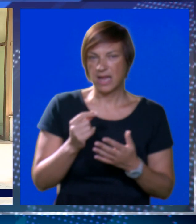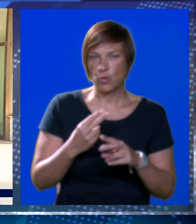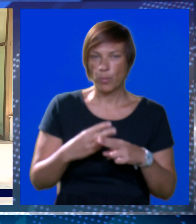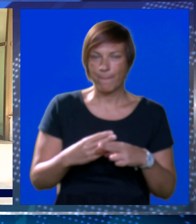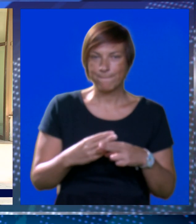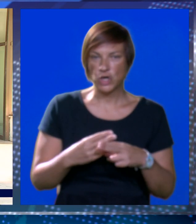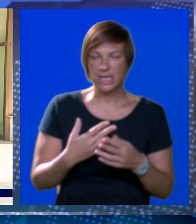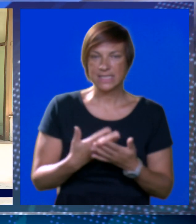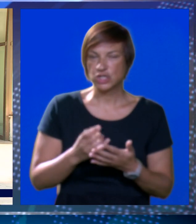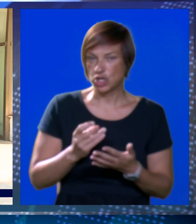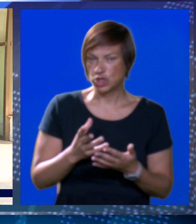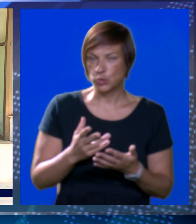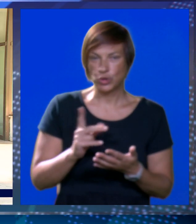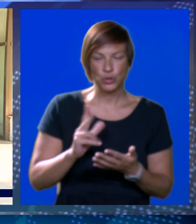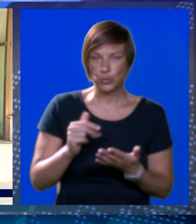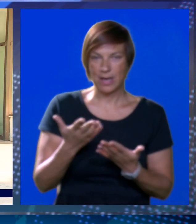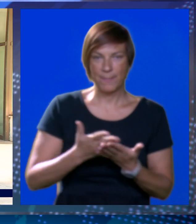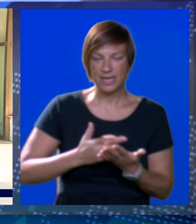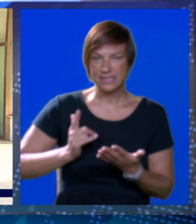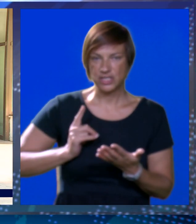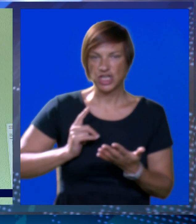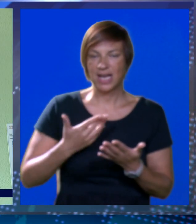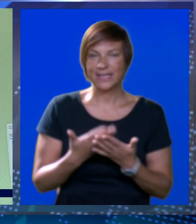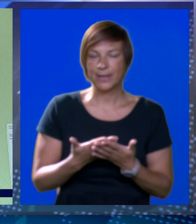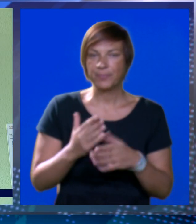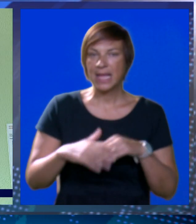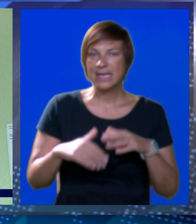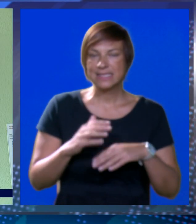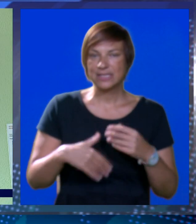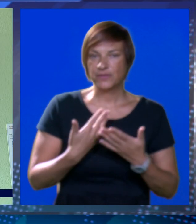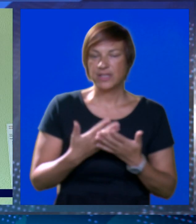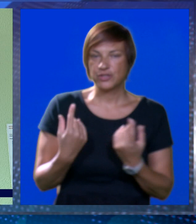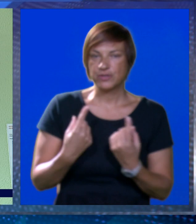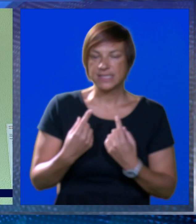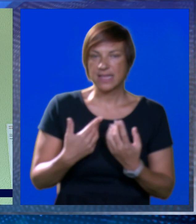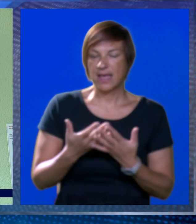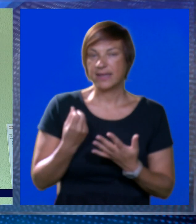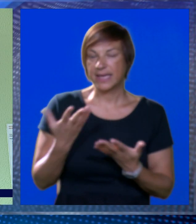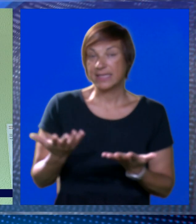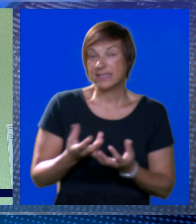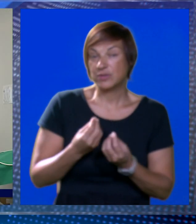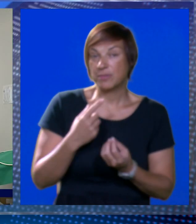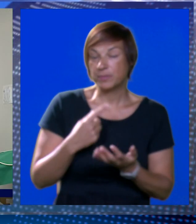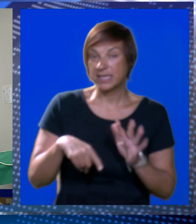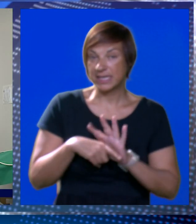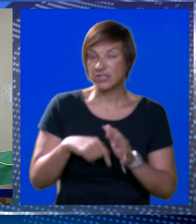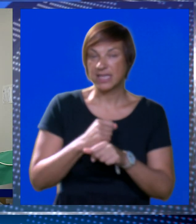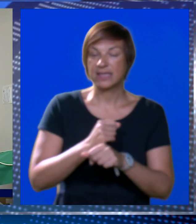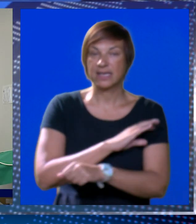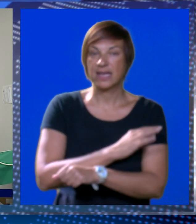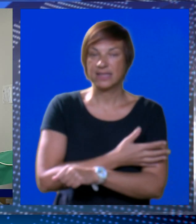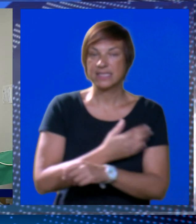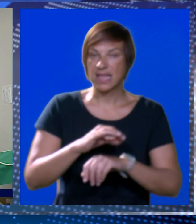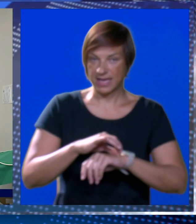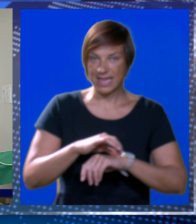malignu bolesti, nešto što je žurno. Znači tu nema liste čekanja. Zadovoljavajuće je to stanje pogotovo kad se uzme u obzir nedostatak